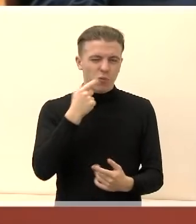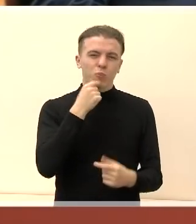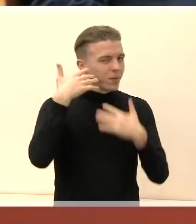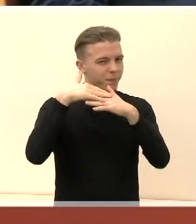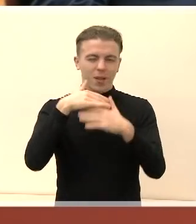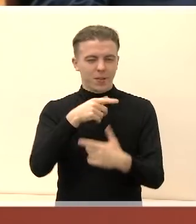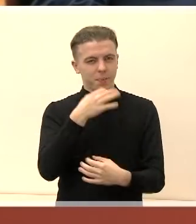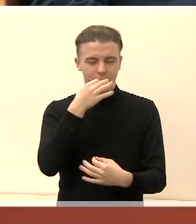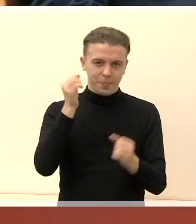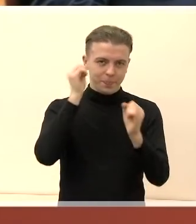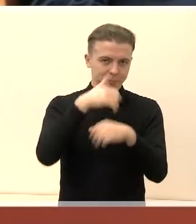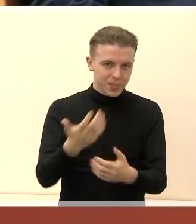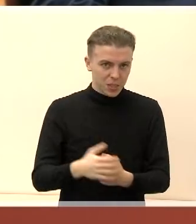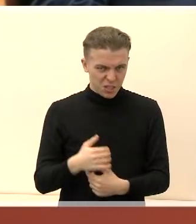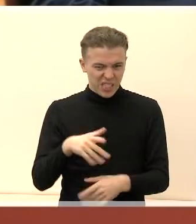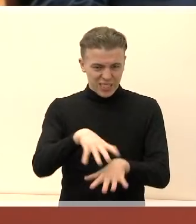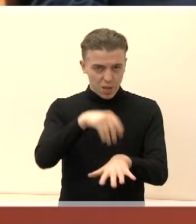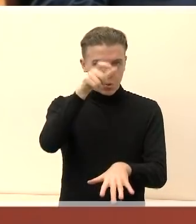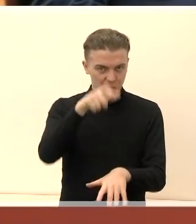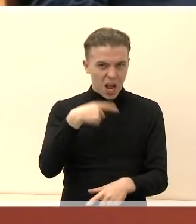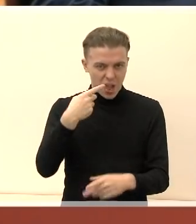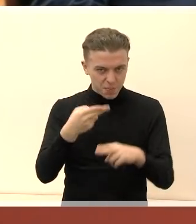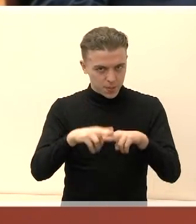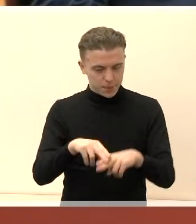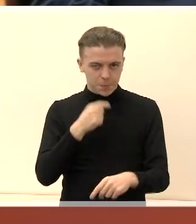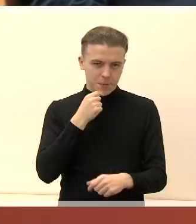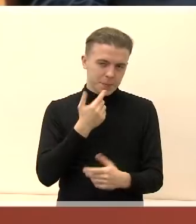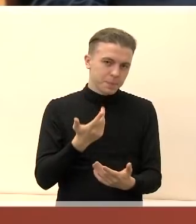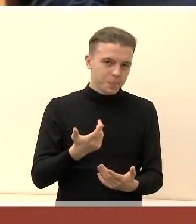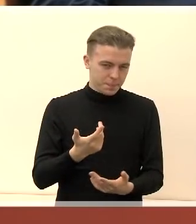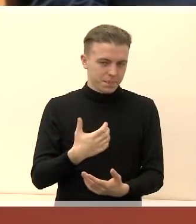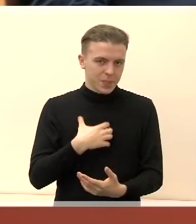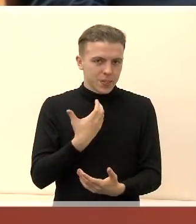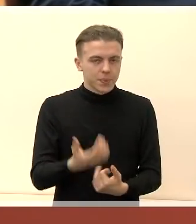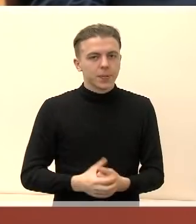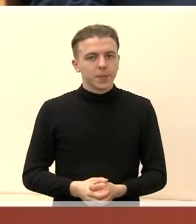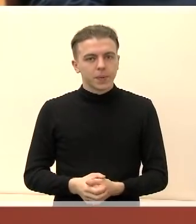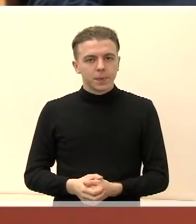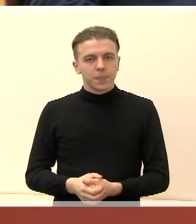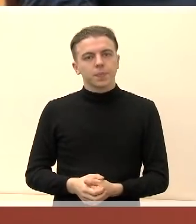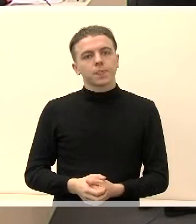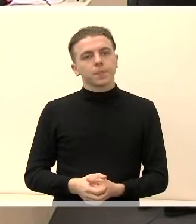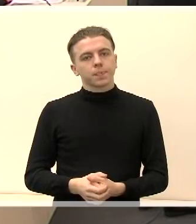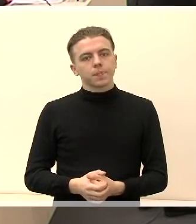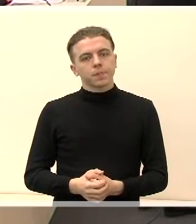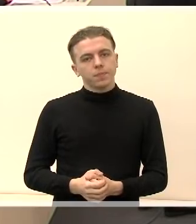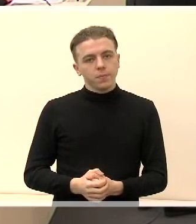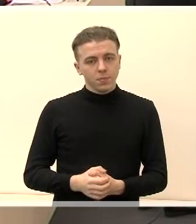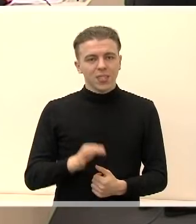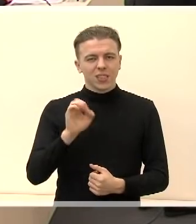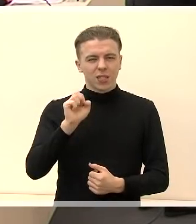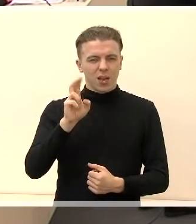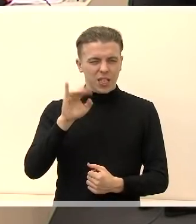gaila, kad Seimo narys taip kalba ir dalyvavo kitose susitakimuose ir daro spaudimą mums. Dėkui. Gediminas